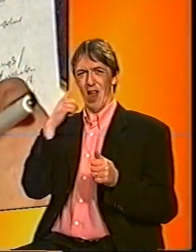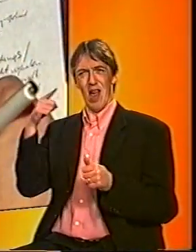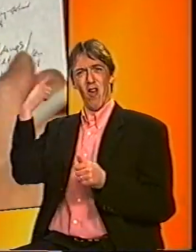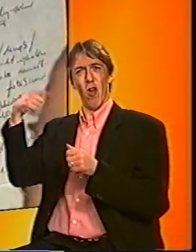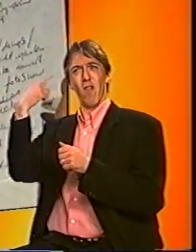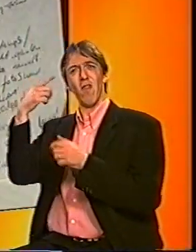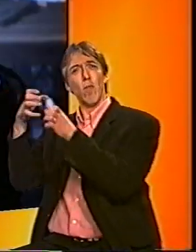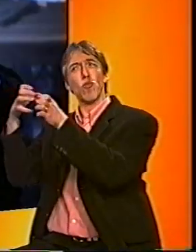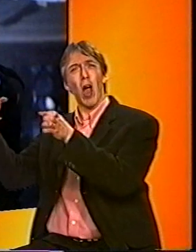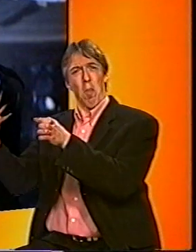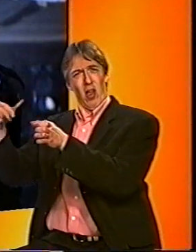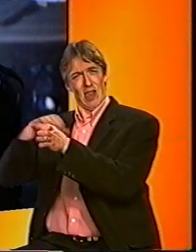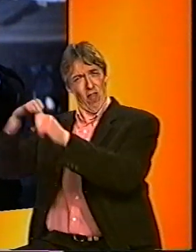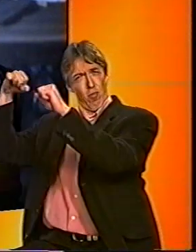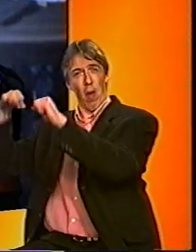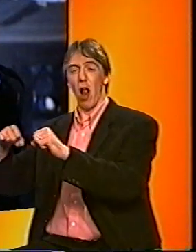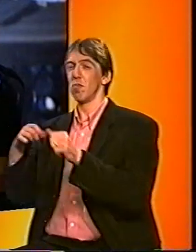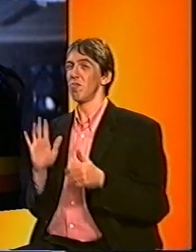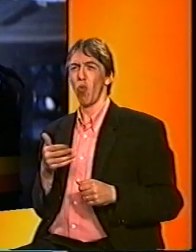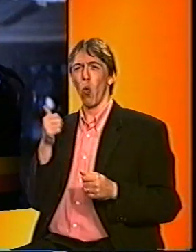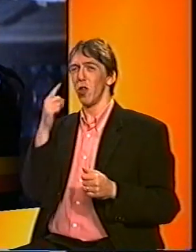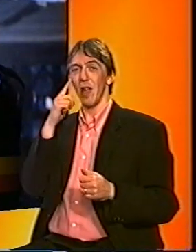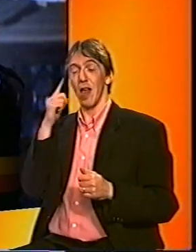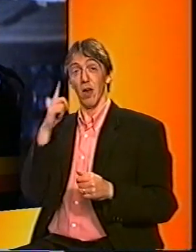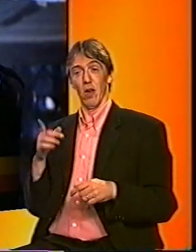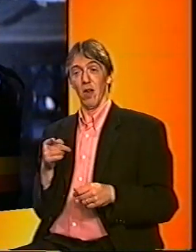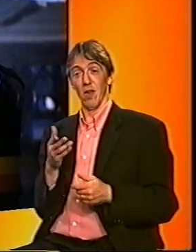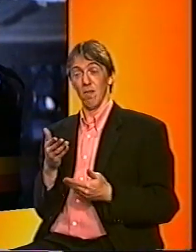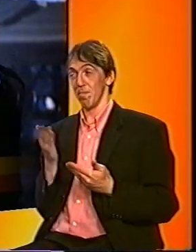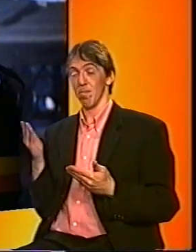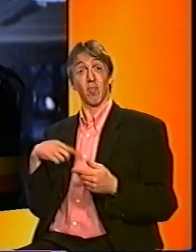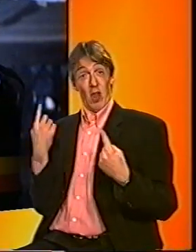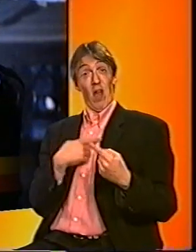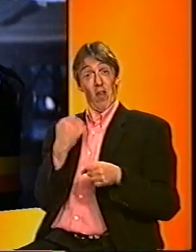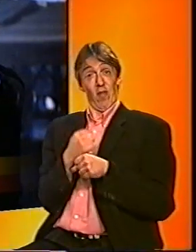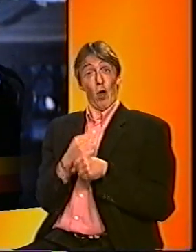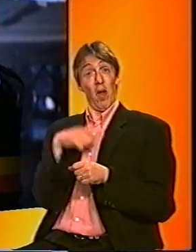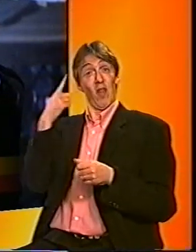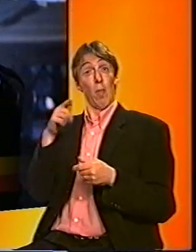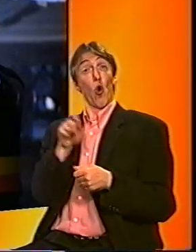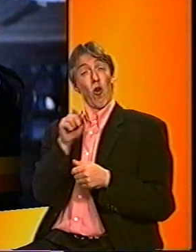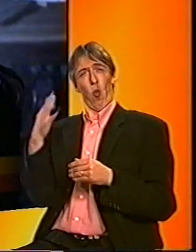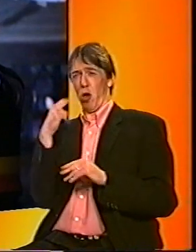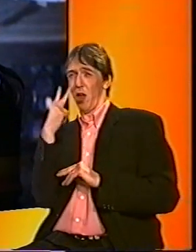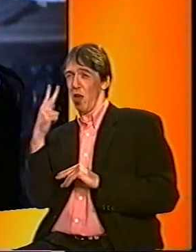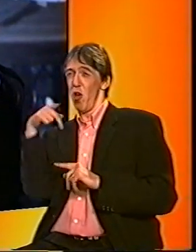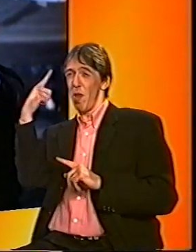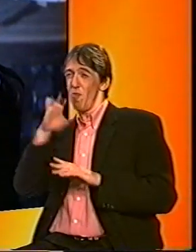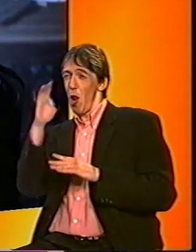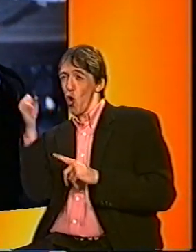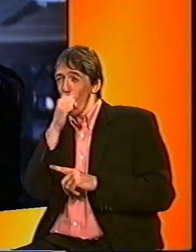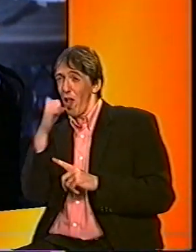welke leeftijd een film is. Wij als filmkeuring keken of een film heel veel geweld of nare beelden had. dat zet hem op 16 jaar.